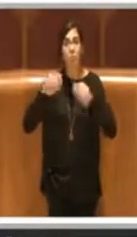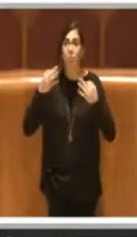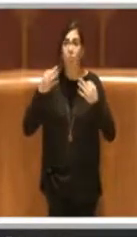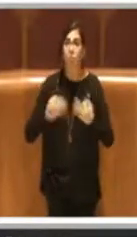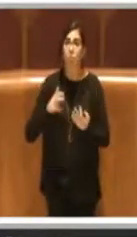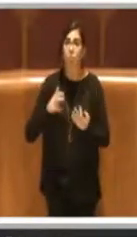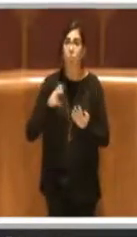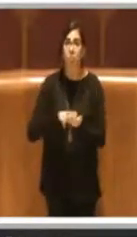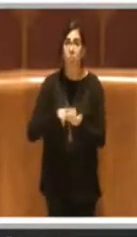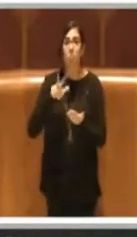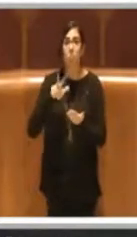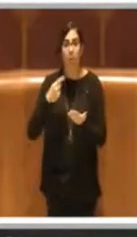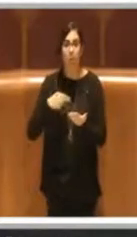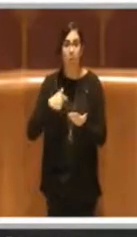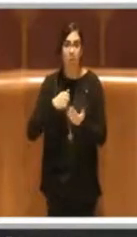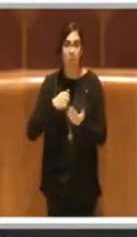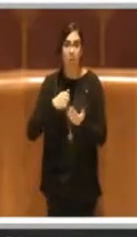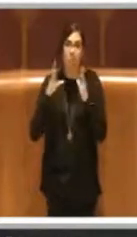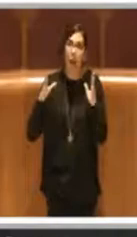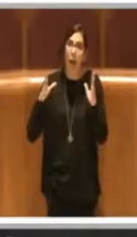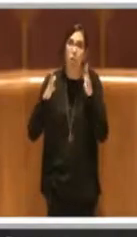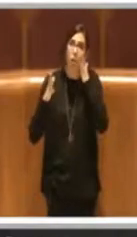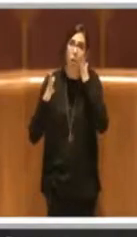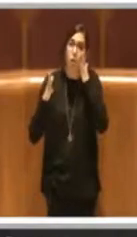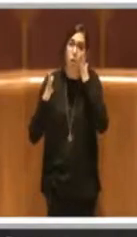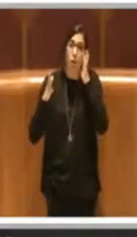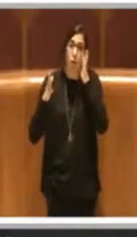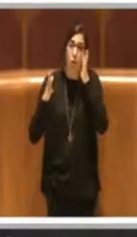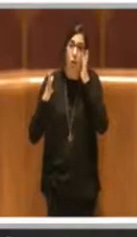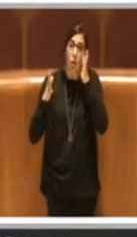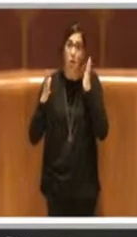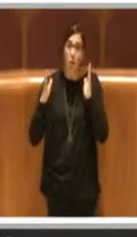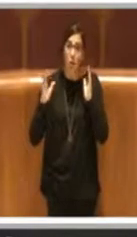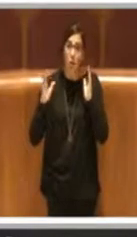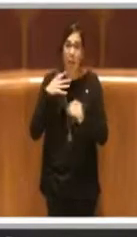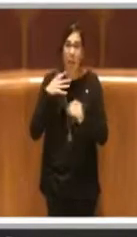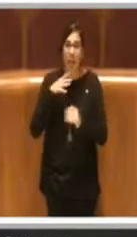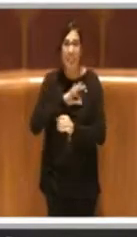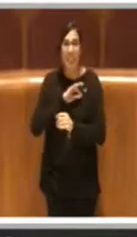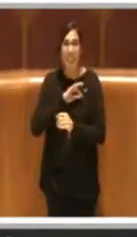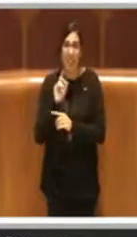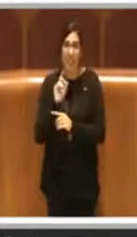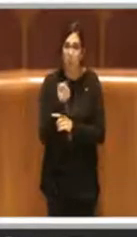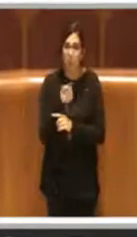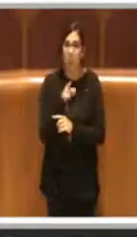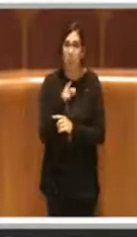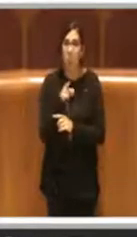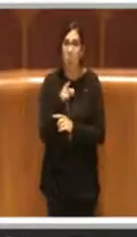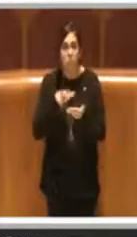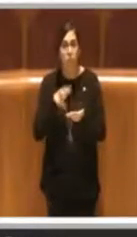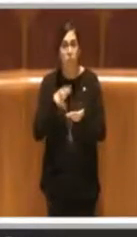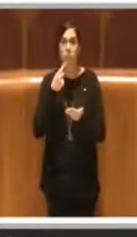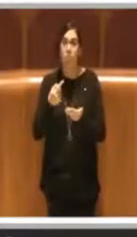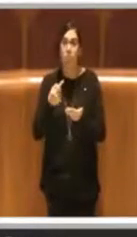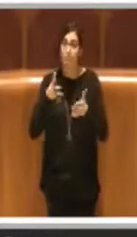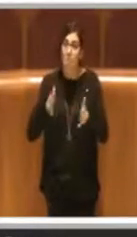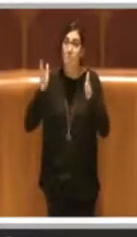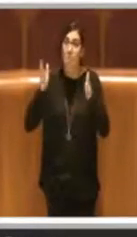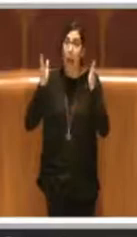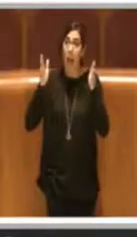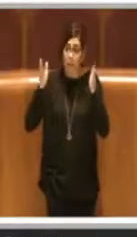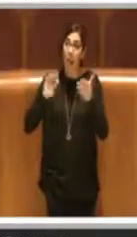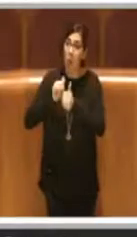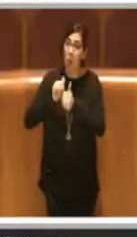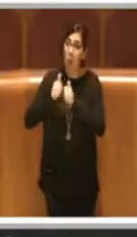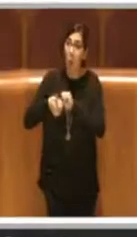immagino comunque sia un po' l'interesse di tutti, ovvero che il palazzetto venga realizzato sia